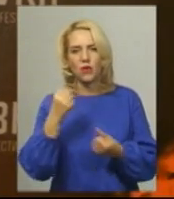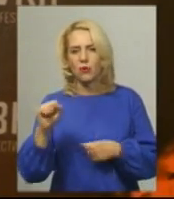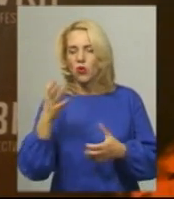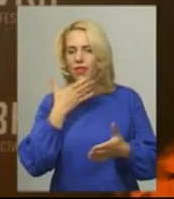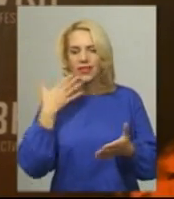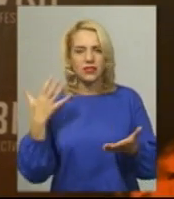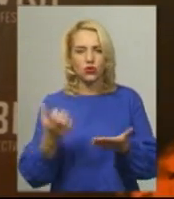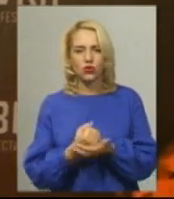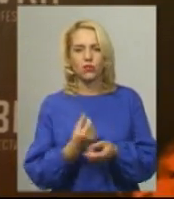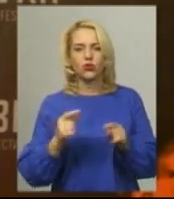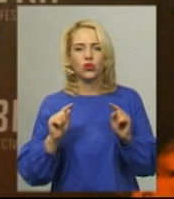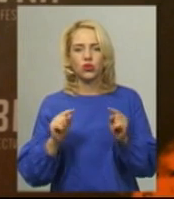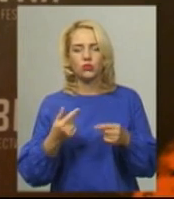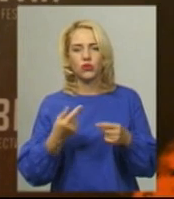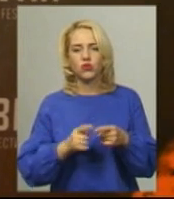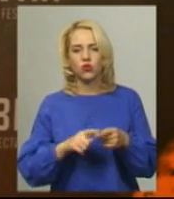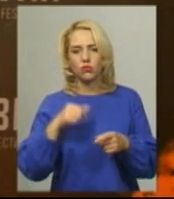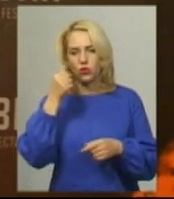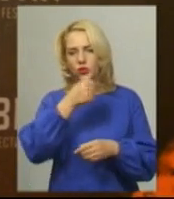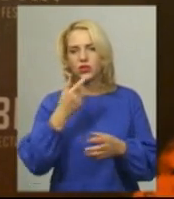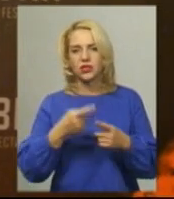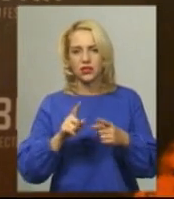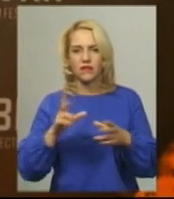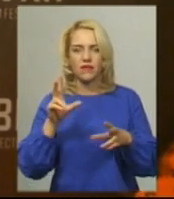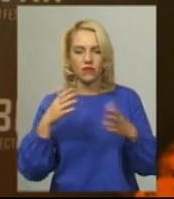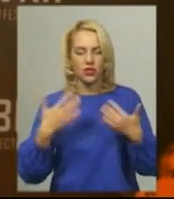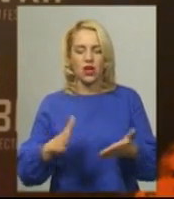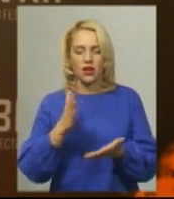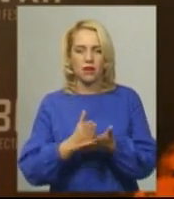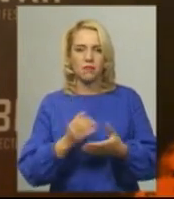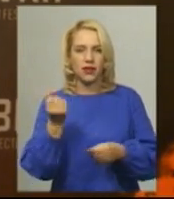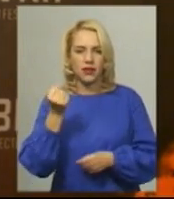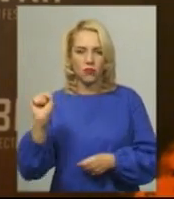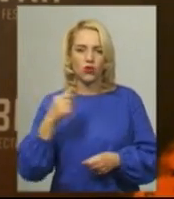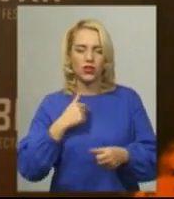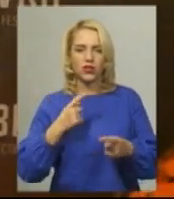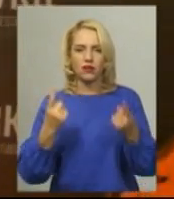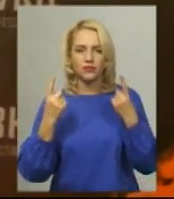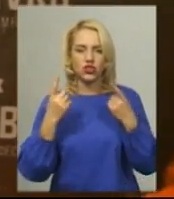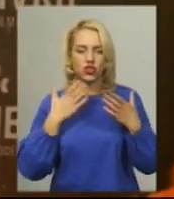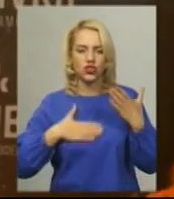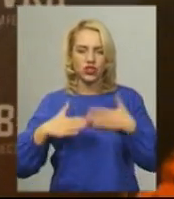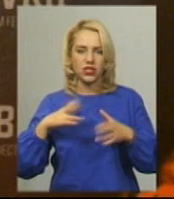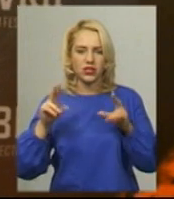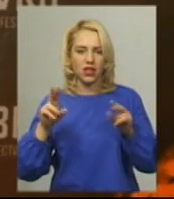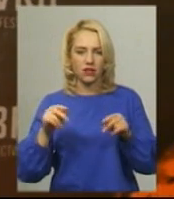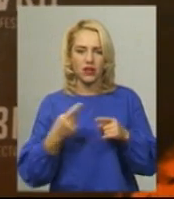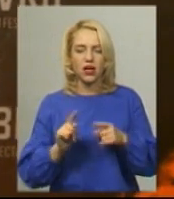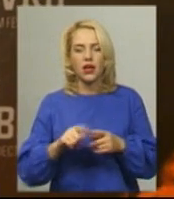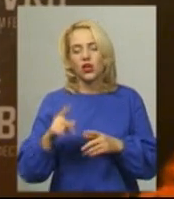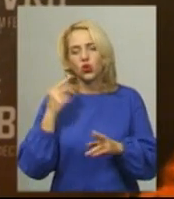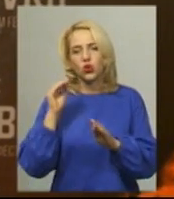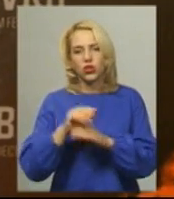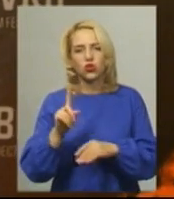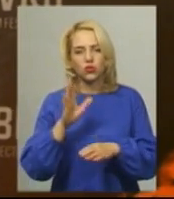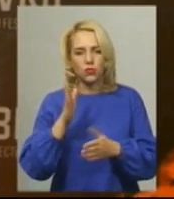здобула. В цьому році це вже перемога і я не маю вірна і щастливість. Дар'я додає, продовжить рухатись